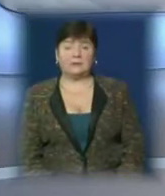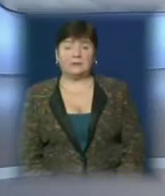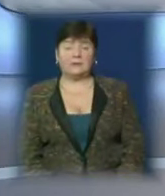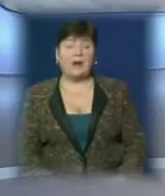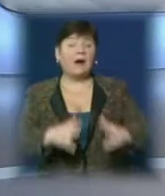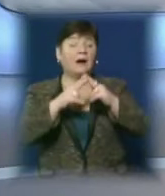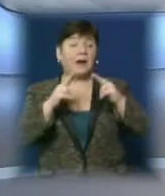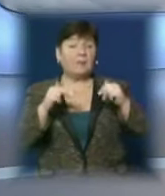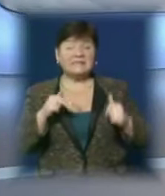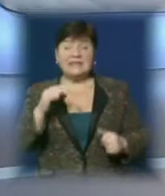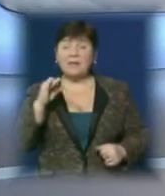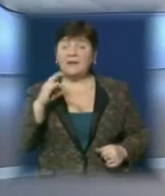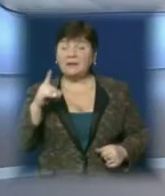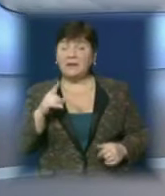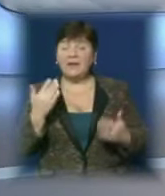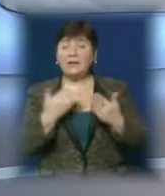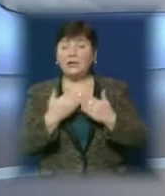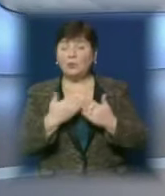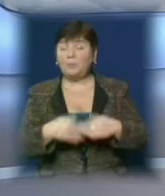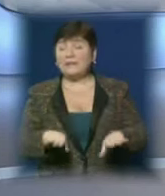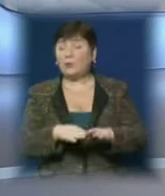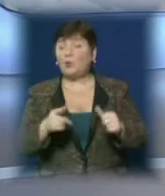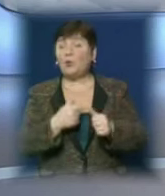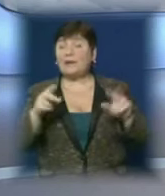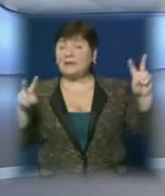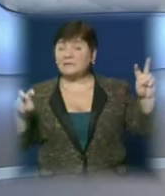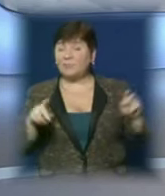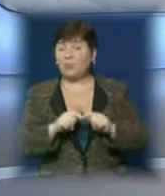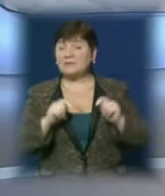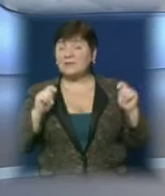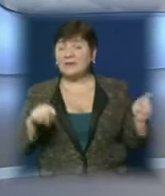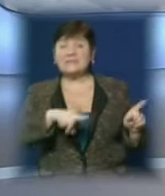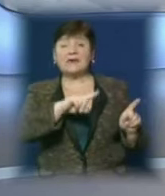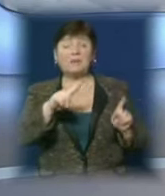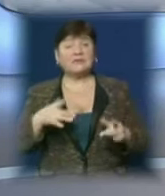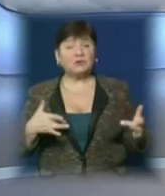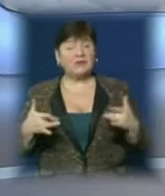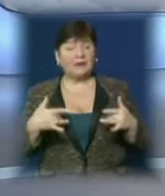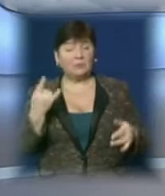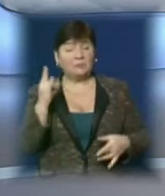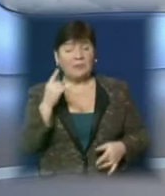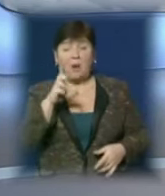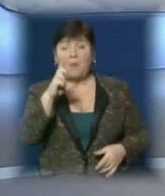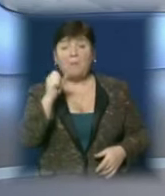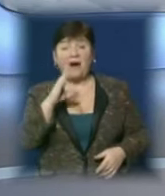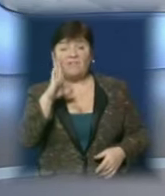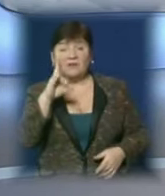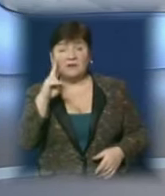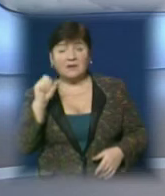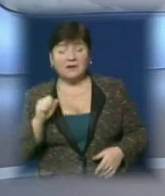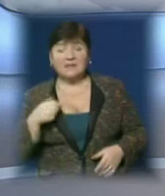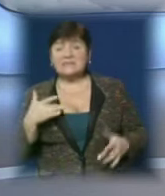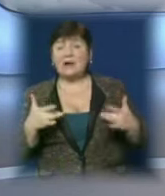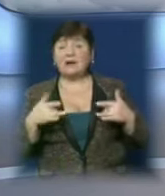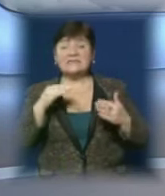Карпатський інтермецо – короткометражний фільм під такою назвою презентували в залі Закарпатського театру «Ляльок Бавка». Знятий він за